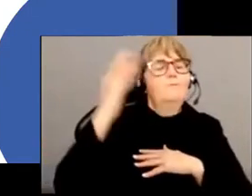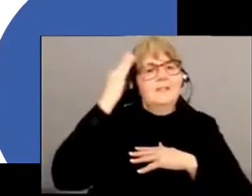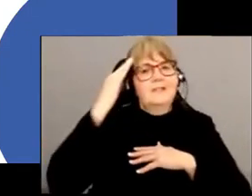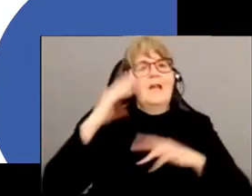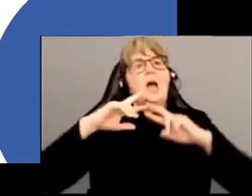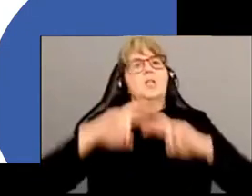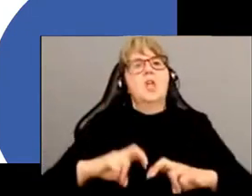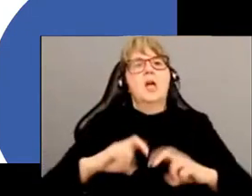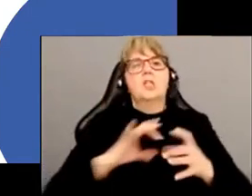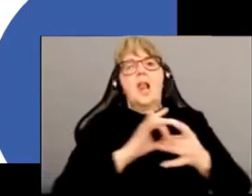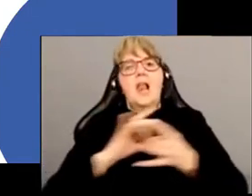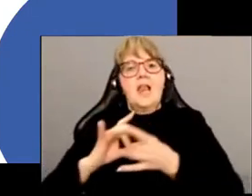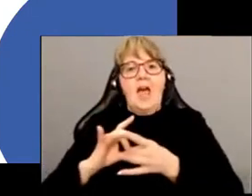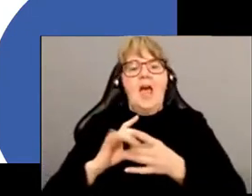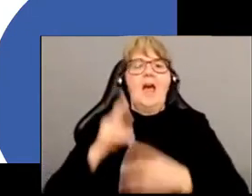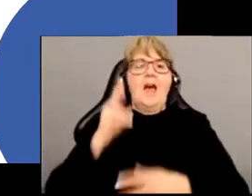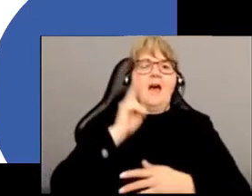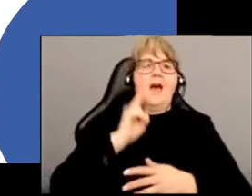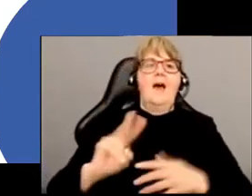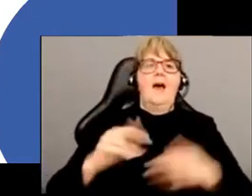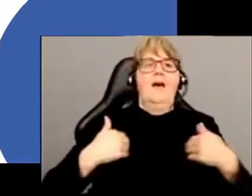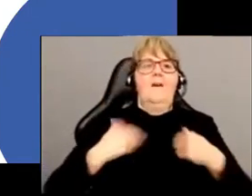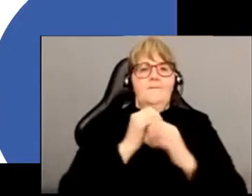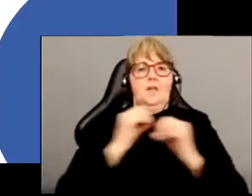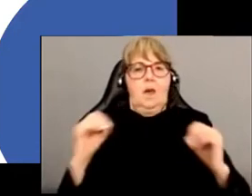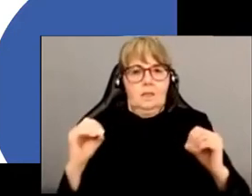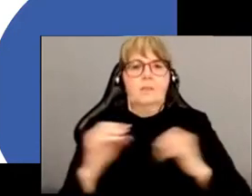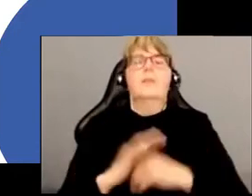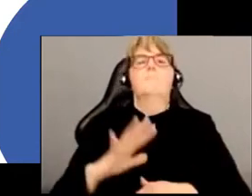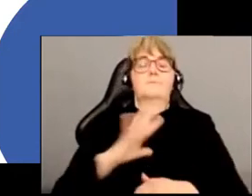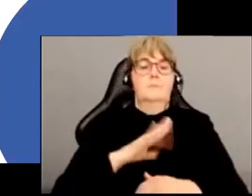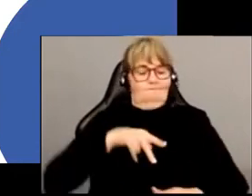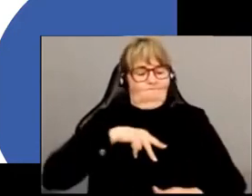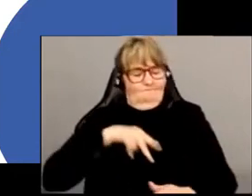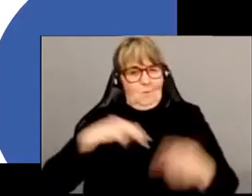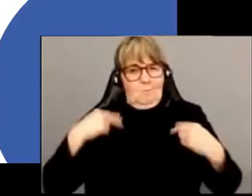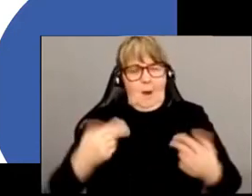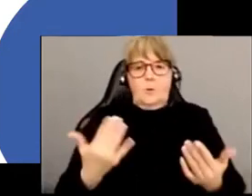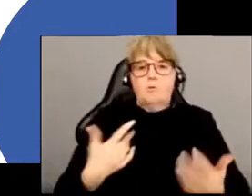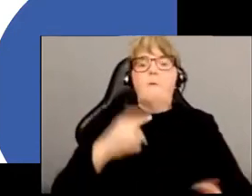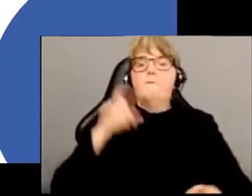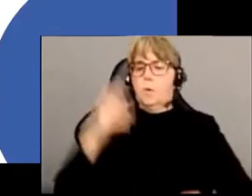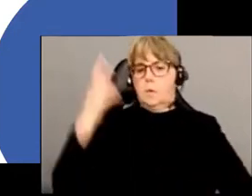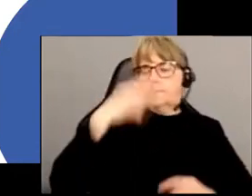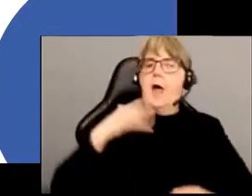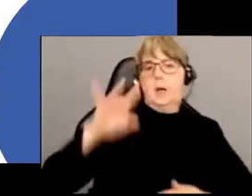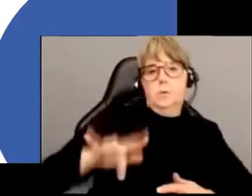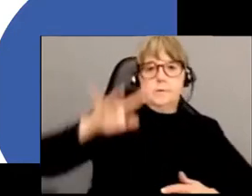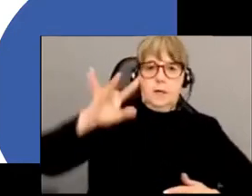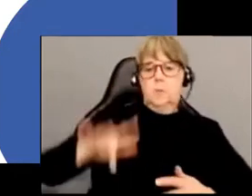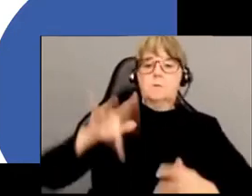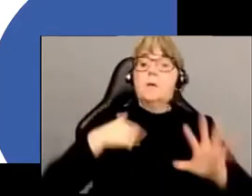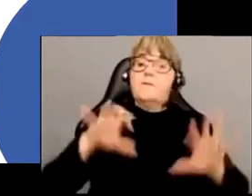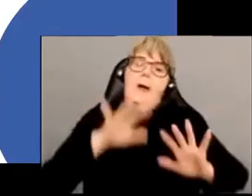recherches vegan, renvoie finalement à notre propre nécessité de justifier nos comportements moraux